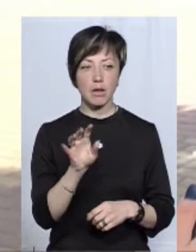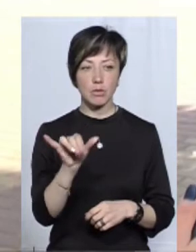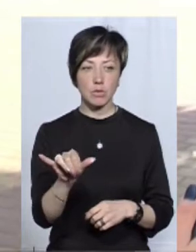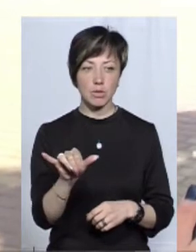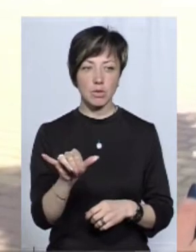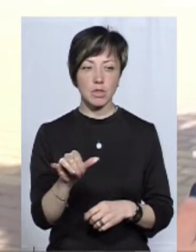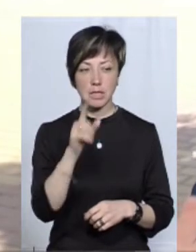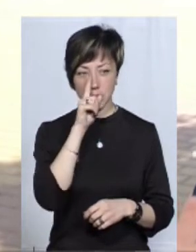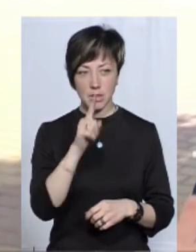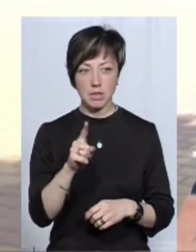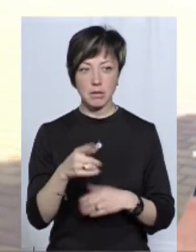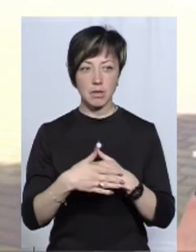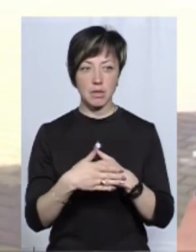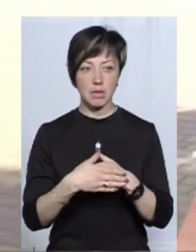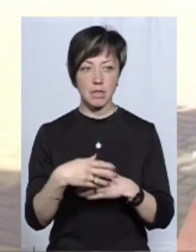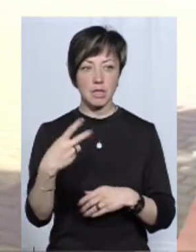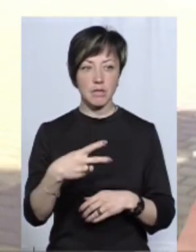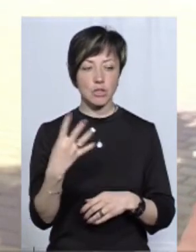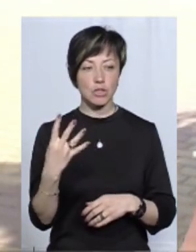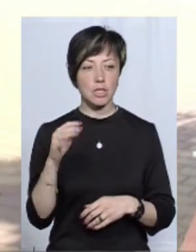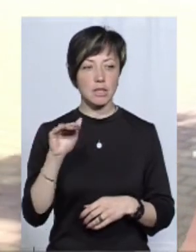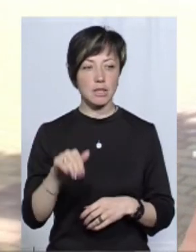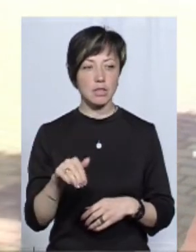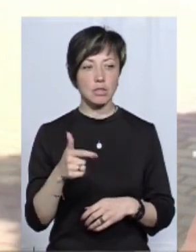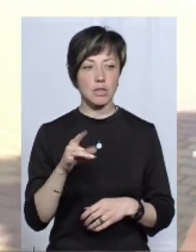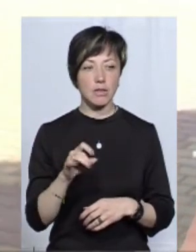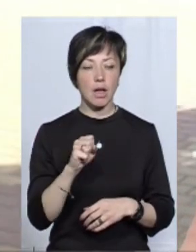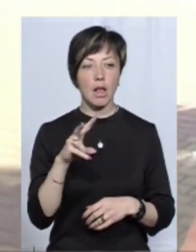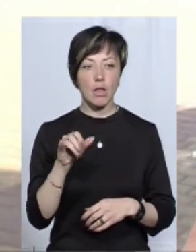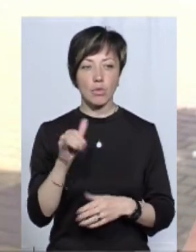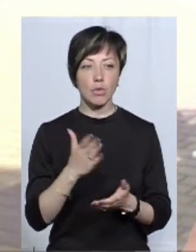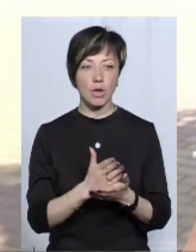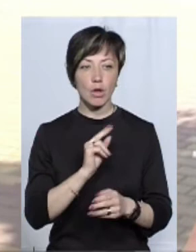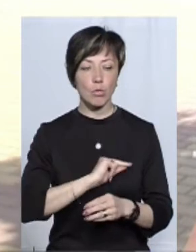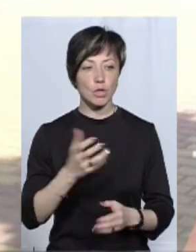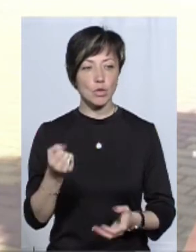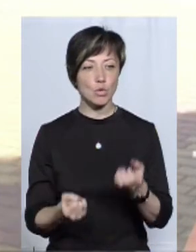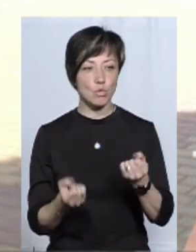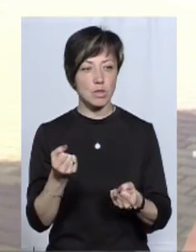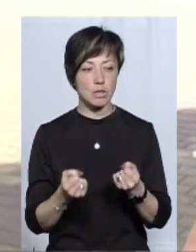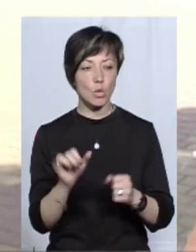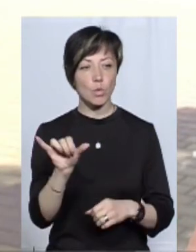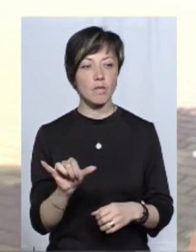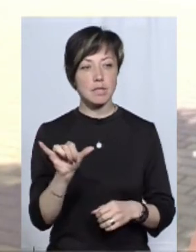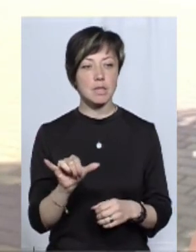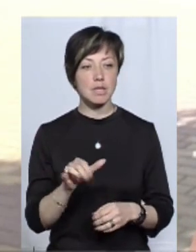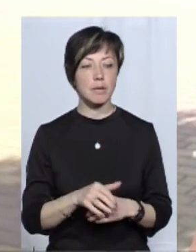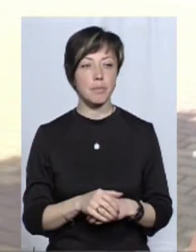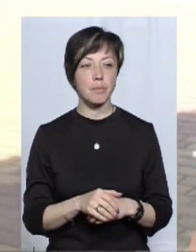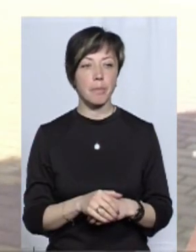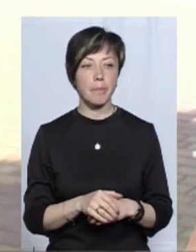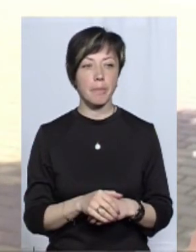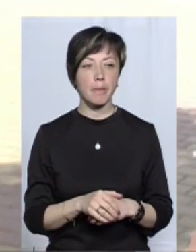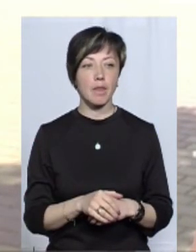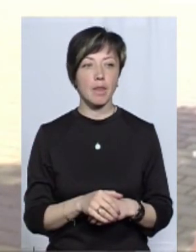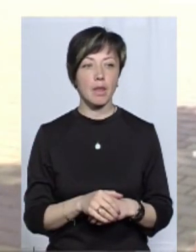за місяць трохи більша за 24 тисячі гривень, але в нього ще є робота за сумісництвом в університеті, митної